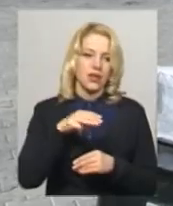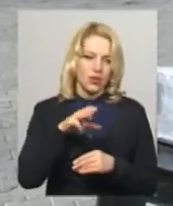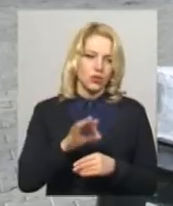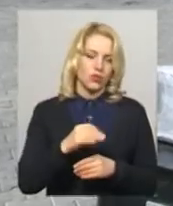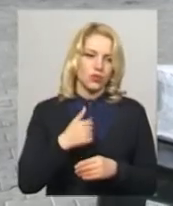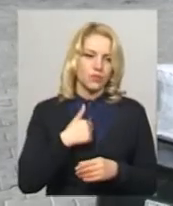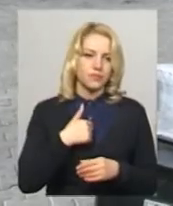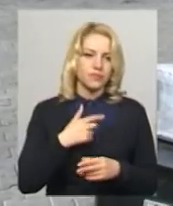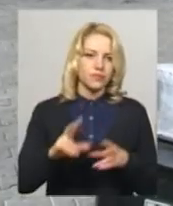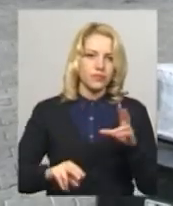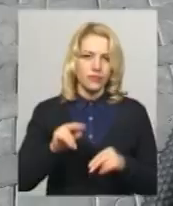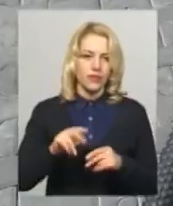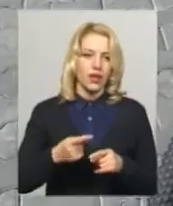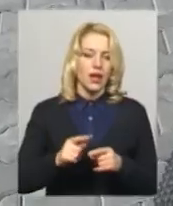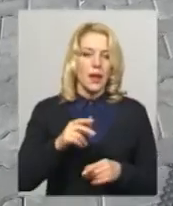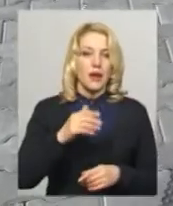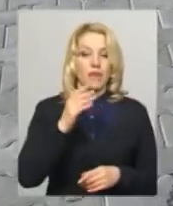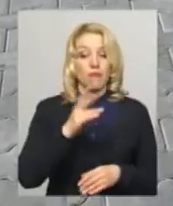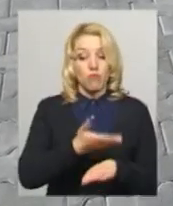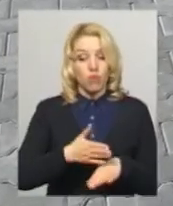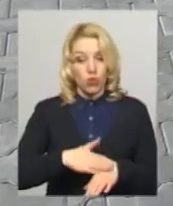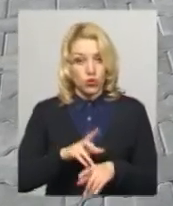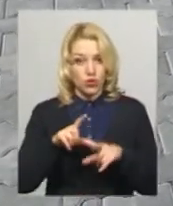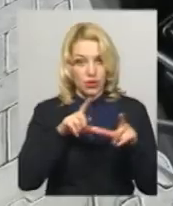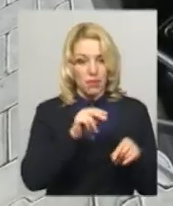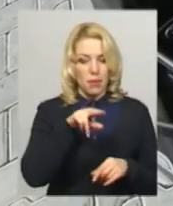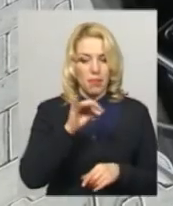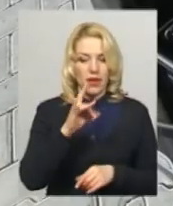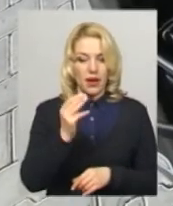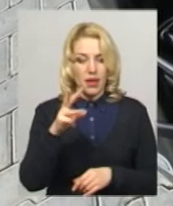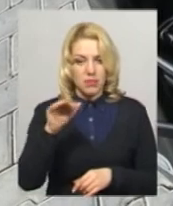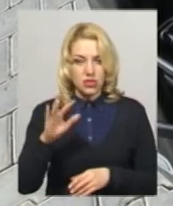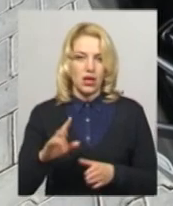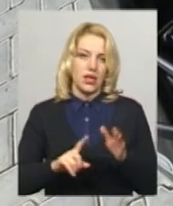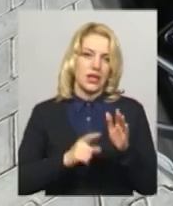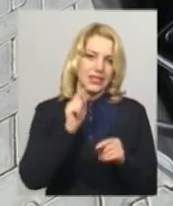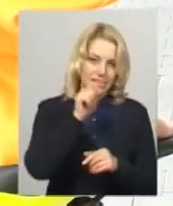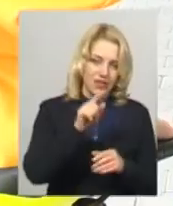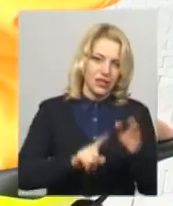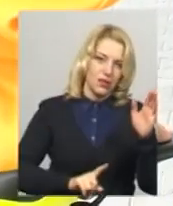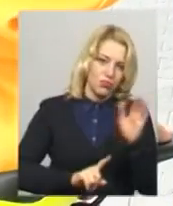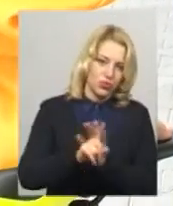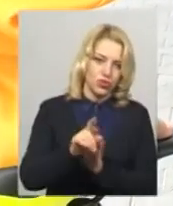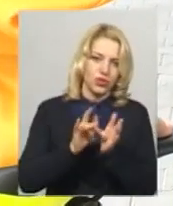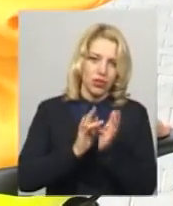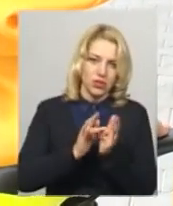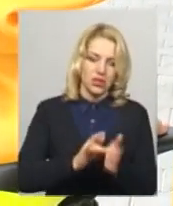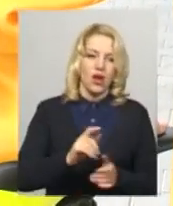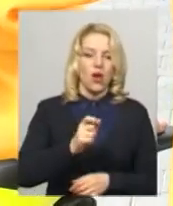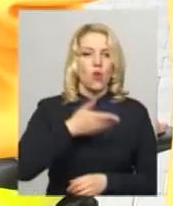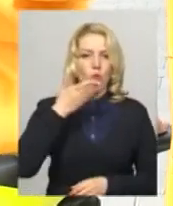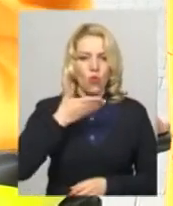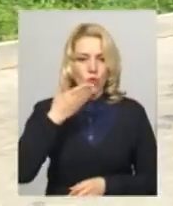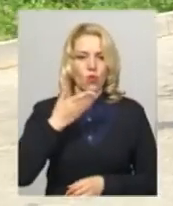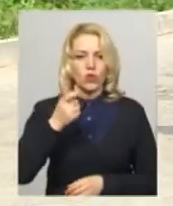неділю ввечері їдуть до польського перемишля, звідки стартує їхня велоподорож. У планах об'їхати Польщу, Словаччину та Угорщину. Влітку старт